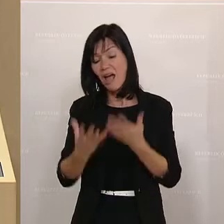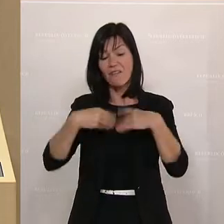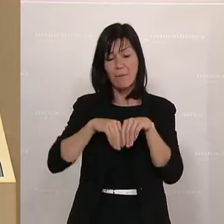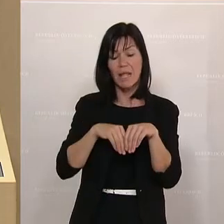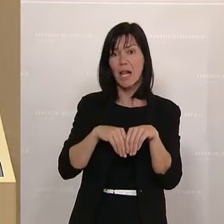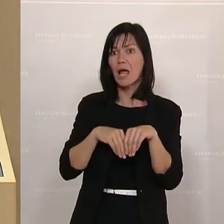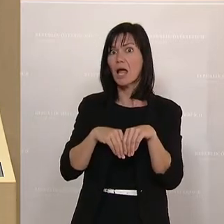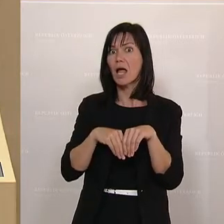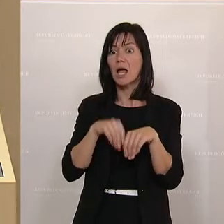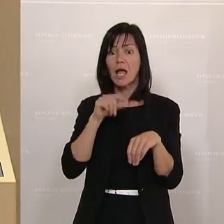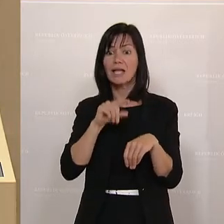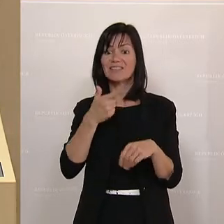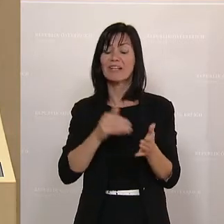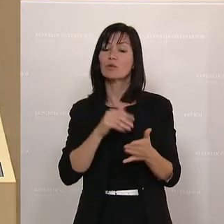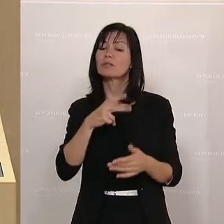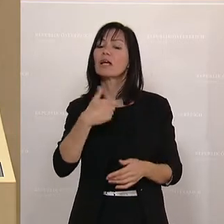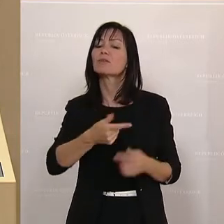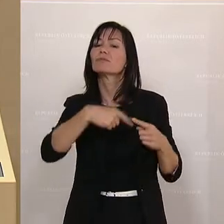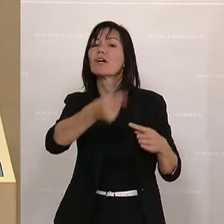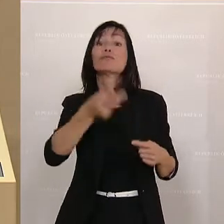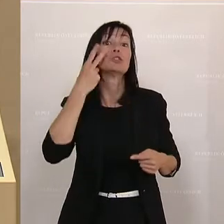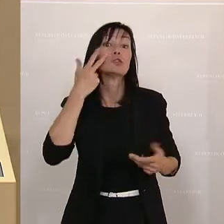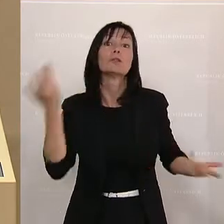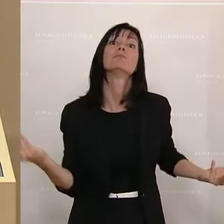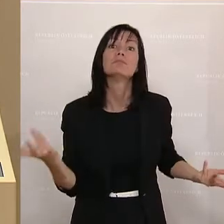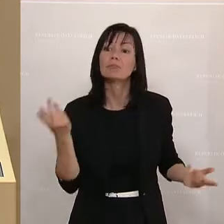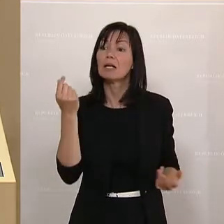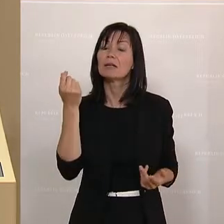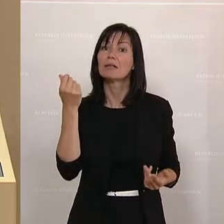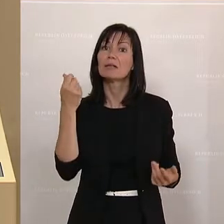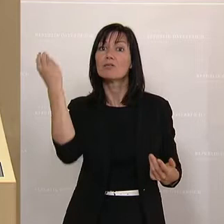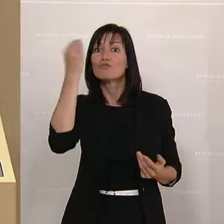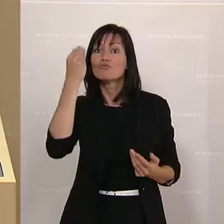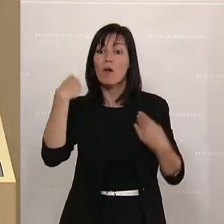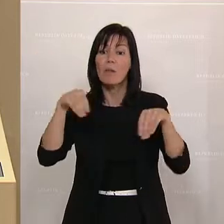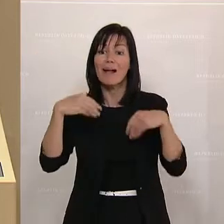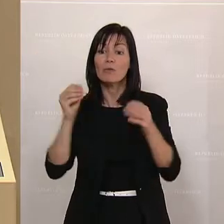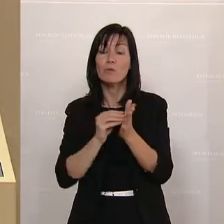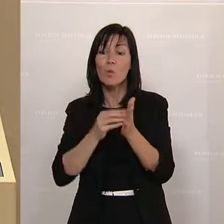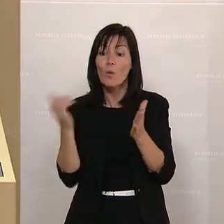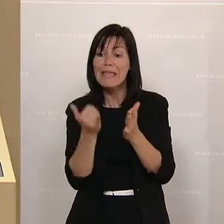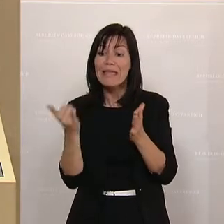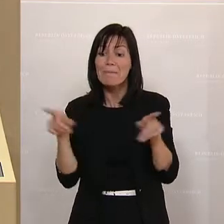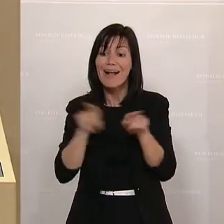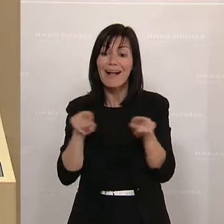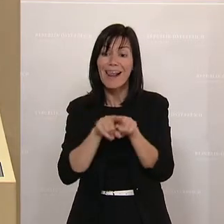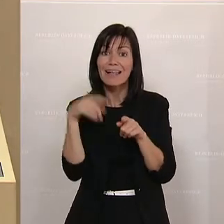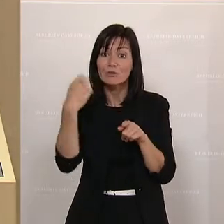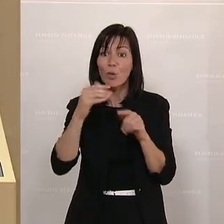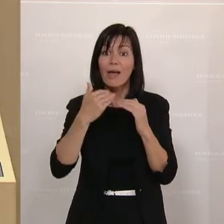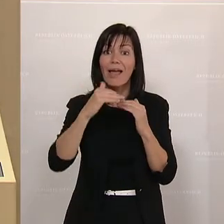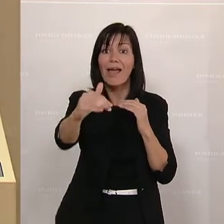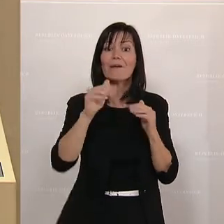im Jahr 2023, wenn die Schulmaterialien noch immer gleich teuer sind? Die brauchen